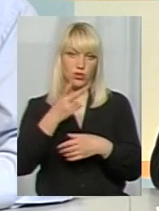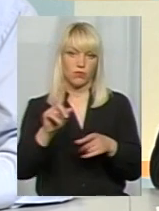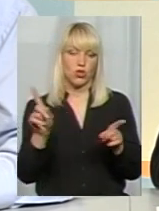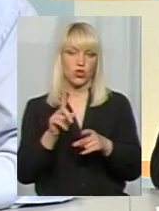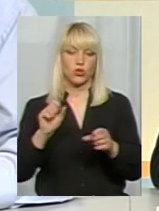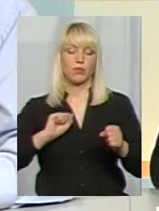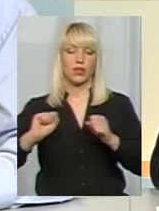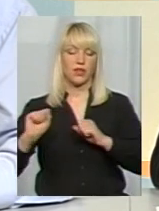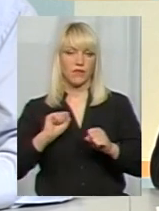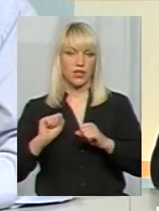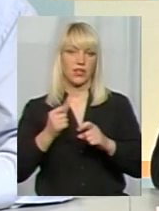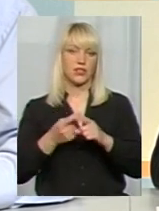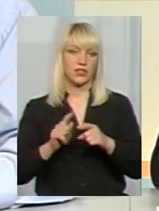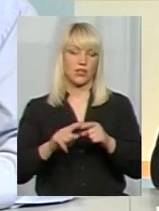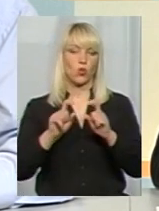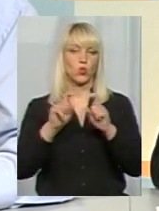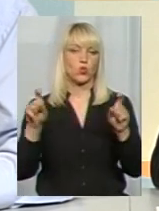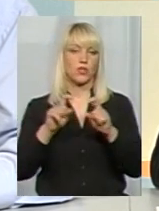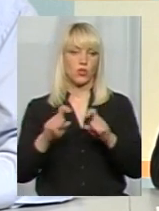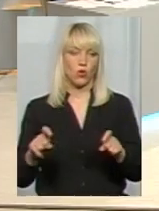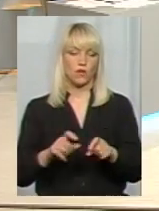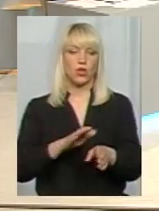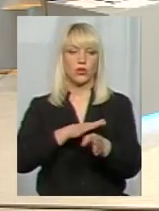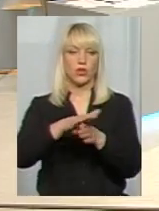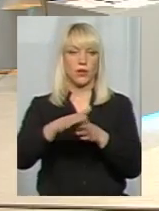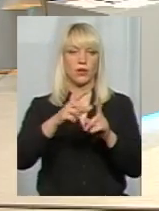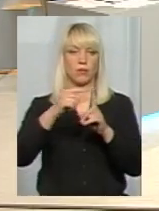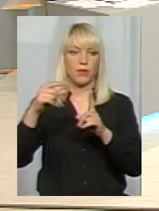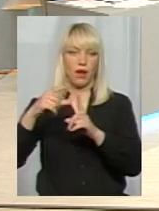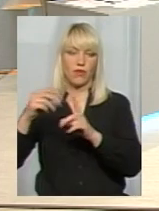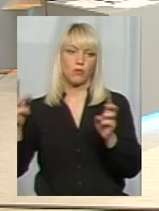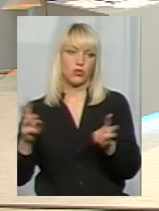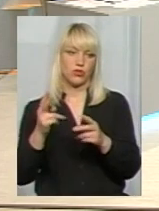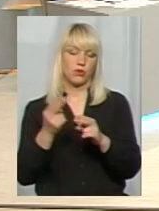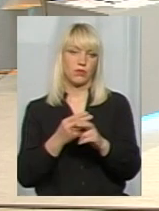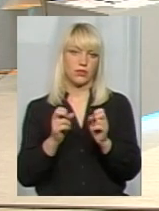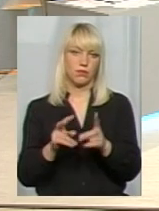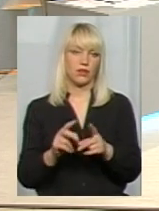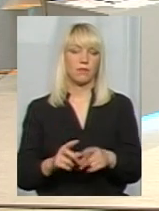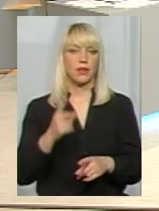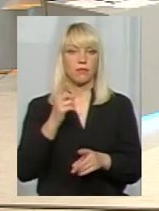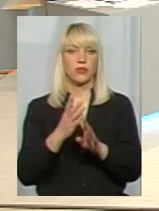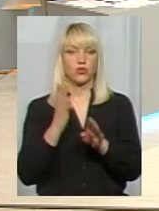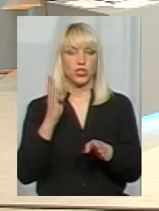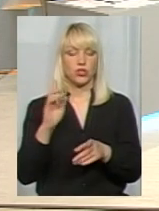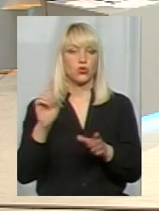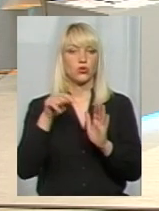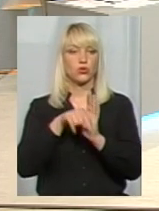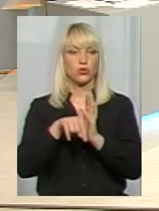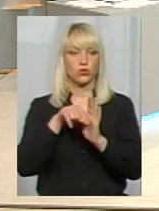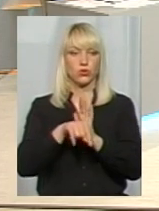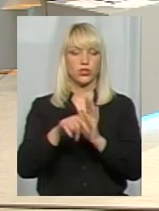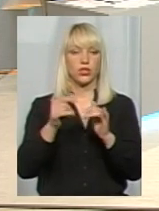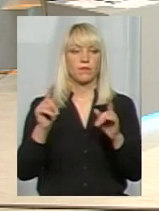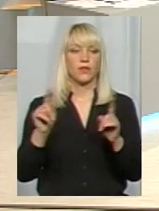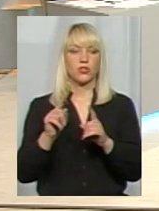керівники даних установ дотримувалися правил пожежної безпеки. В першу чергу. Що стосується сьогоднішні